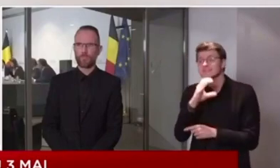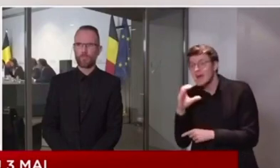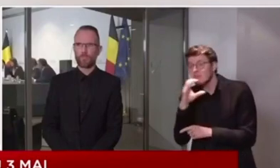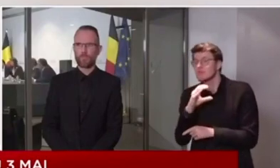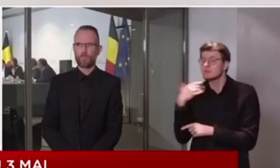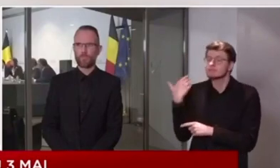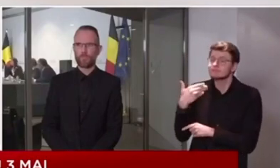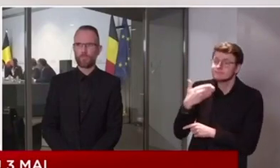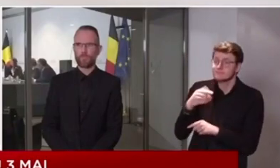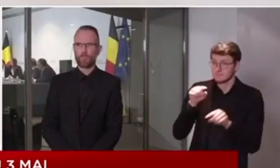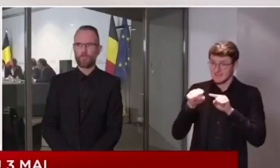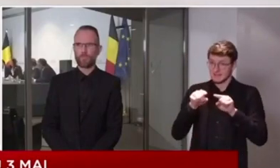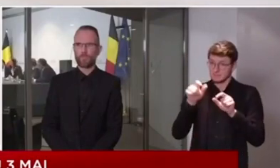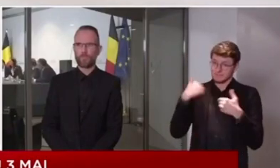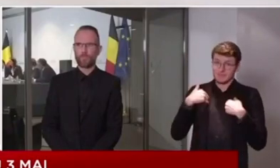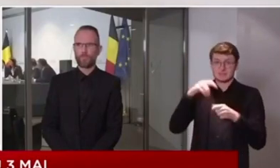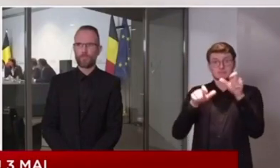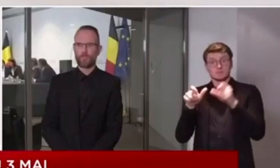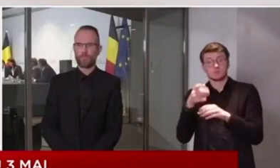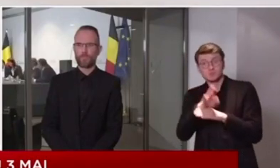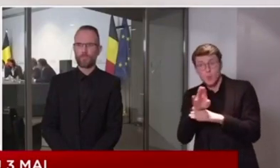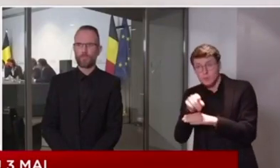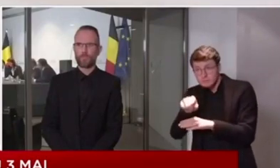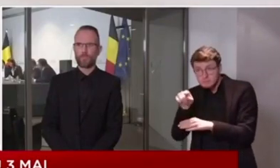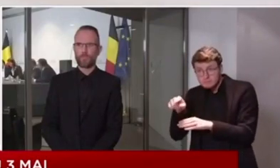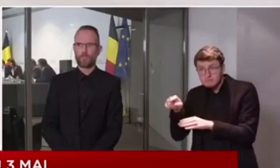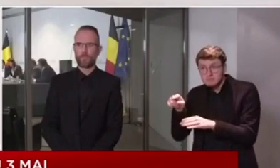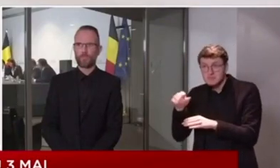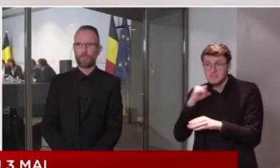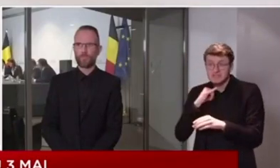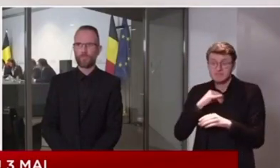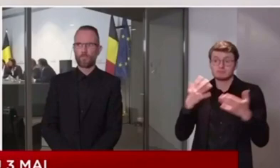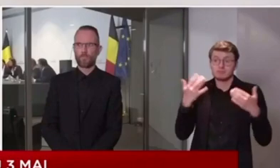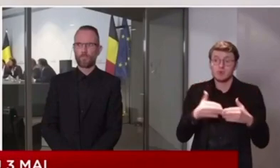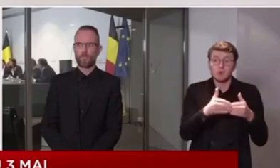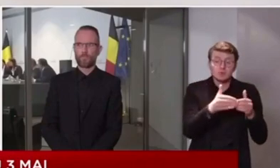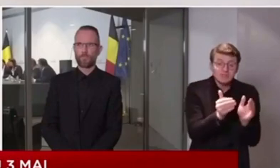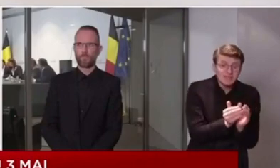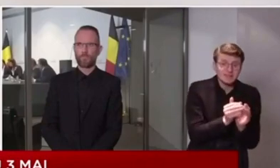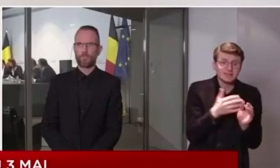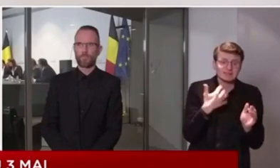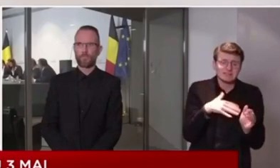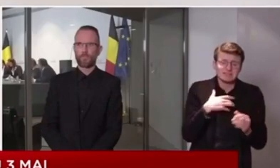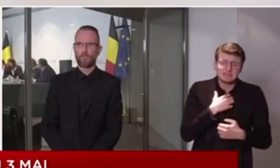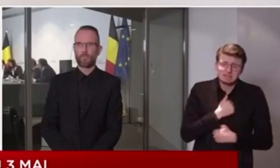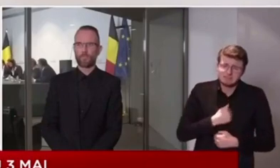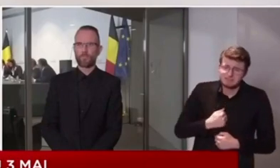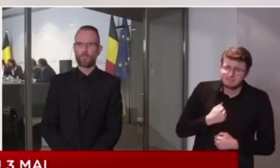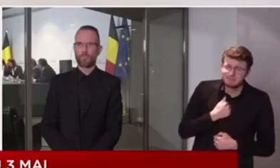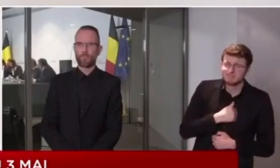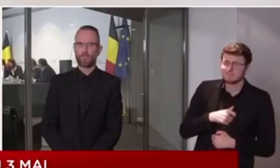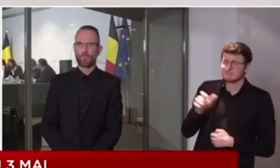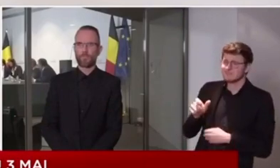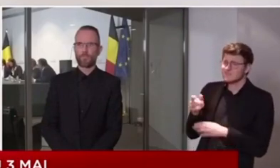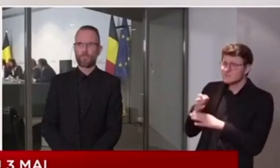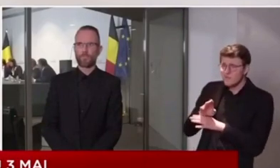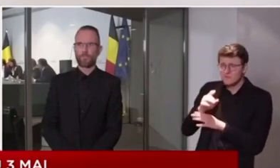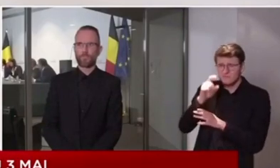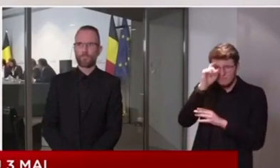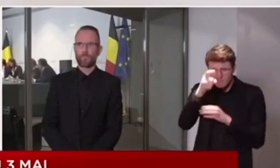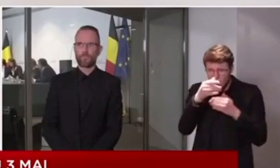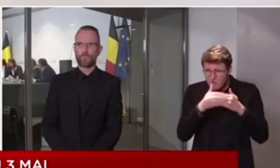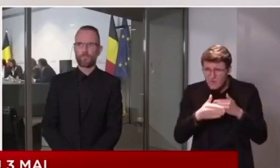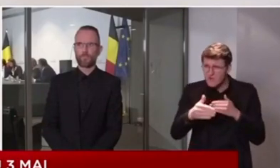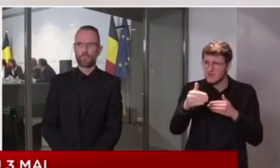des personnes qui sont mortes. Il y a des familles aujourd'hui qui sont en deuil et c'est un deuil très lourd. Il y a aussi le personnel